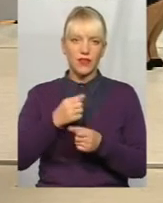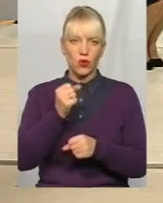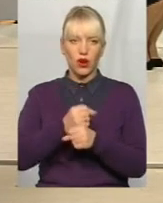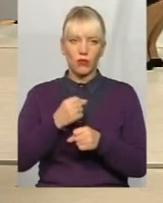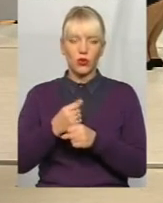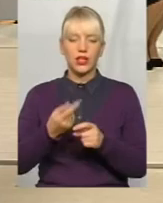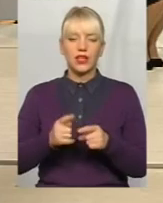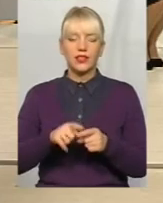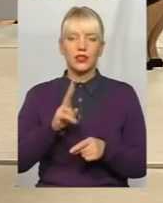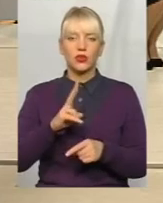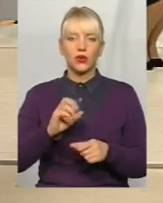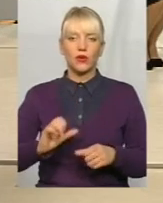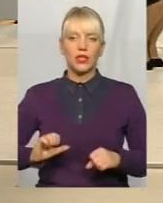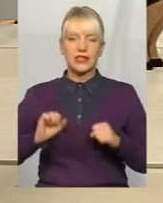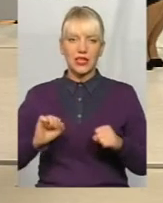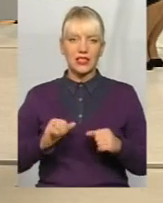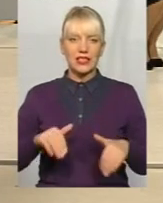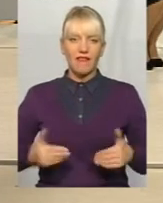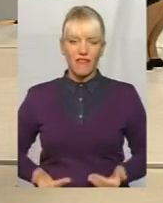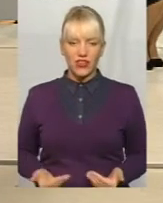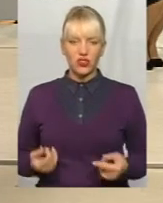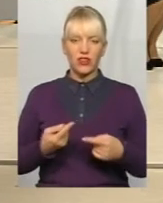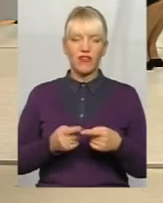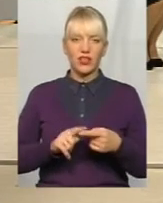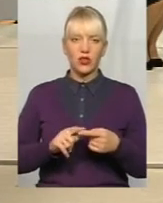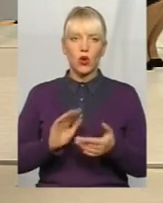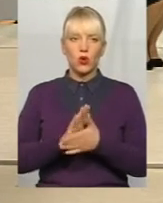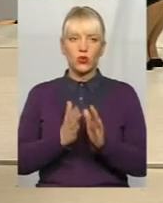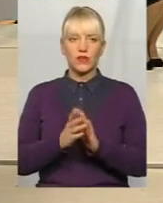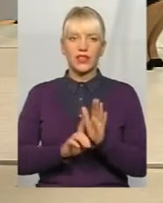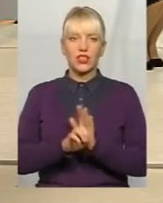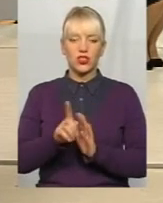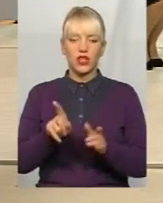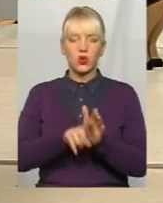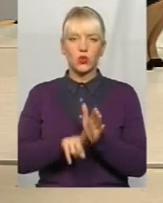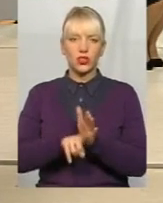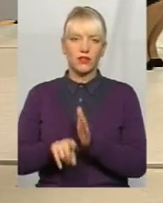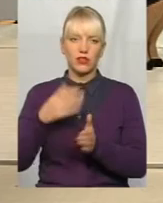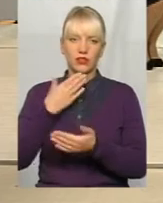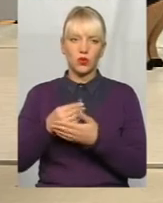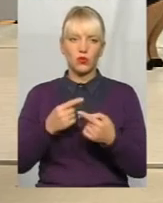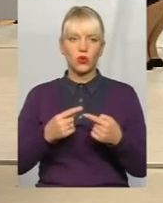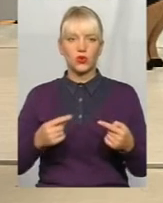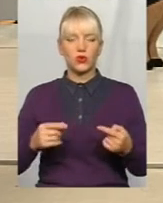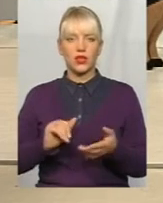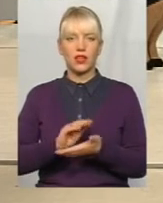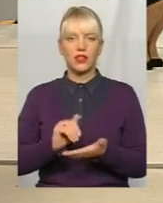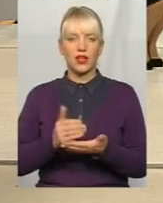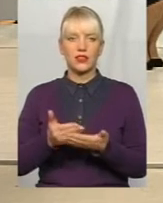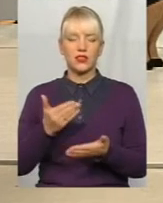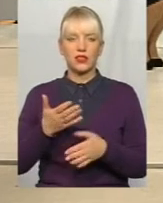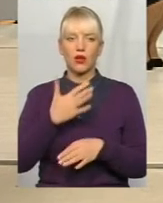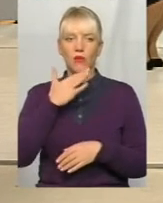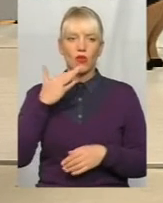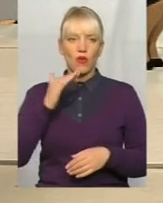пытається вижити в цих условіях, вони починають удешевляю свою же продукцію, т.е. відказуються від дуже